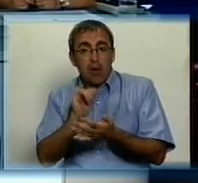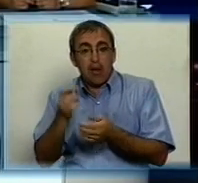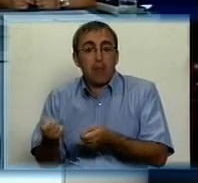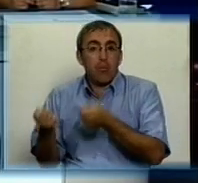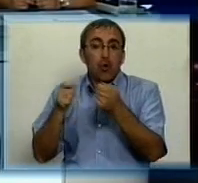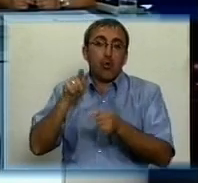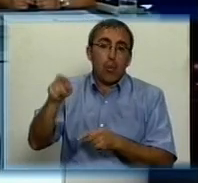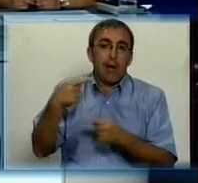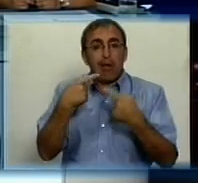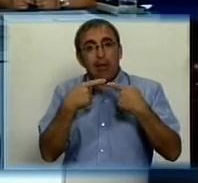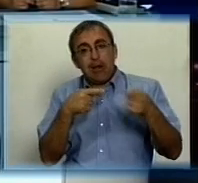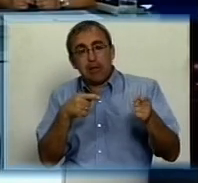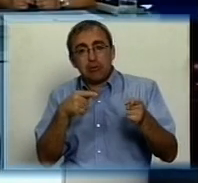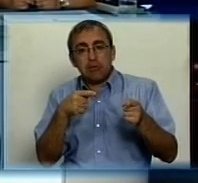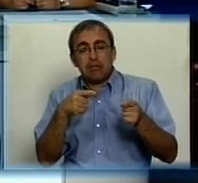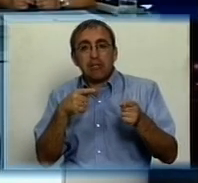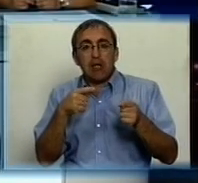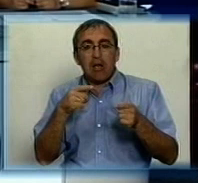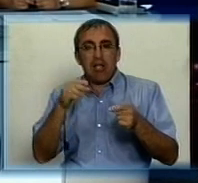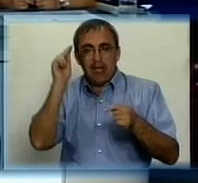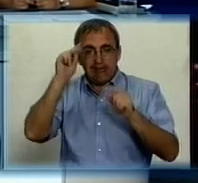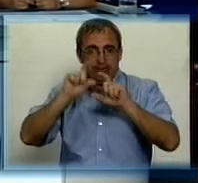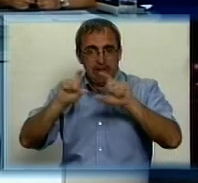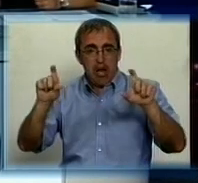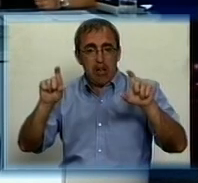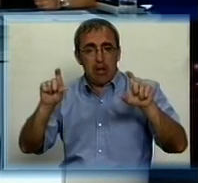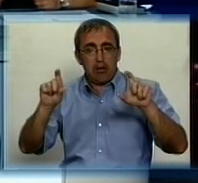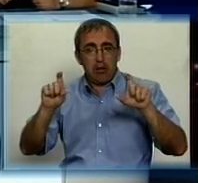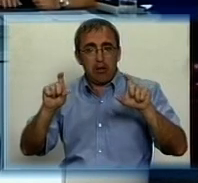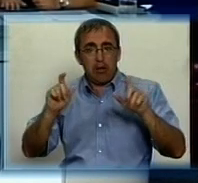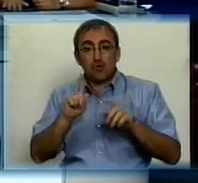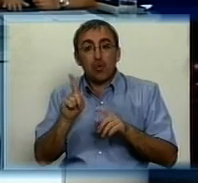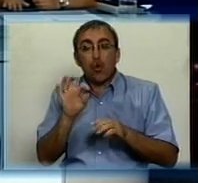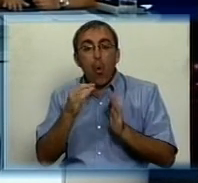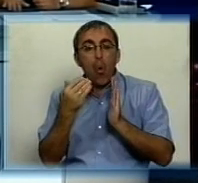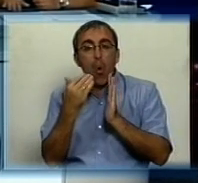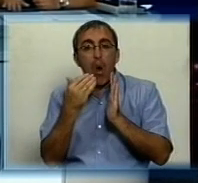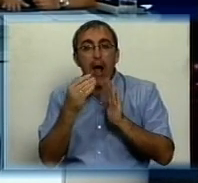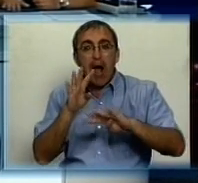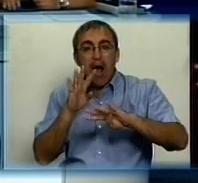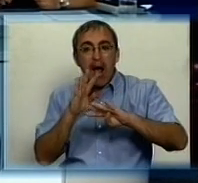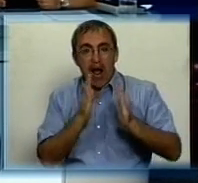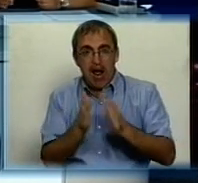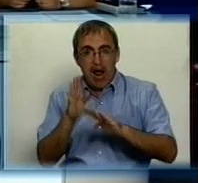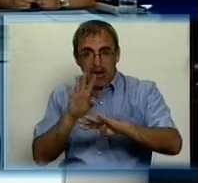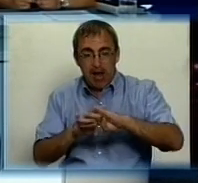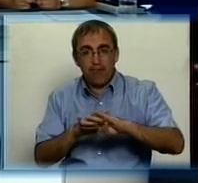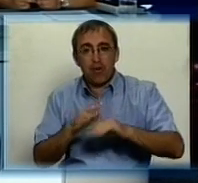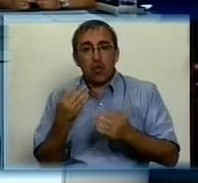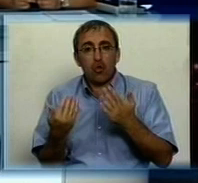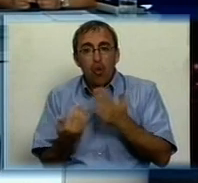в той чи інший безпосередній заклад. У нас сьогодні щодо графіку є такі нові